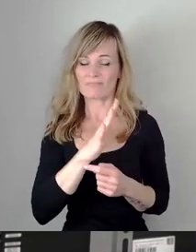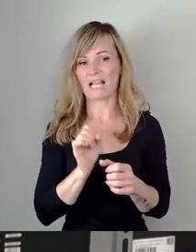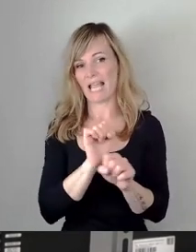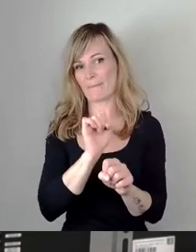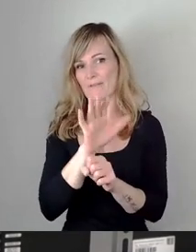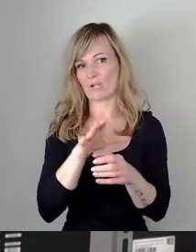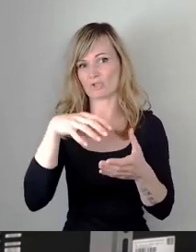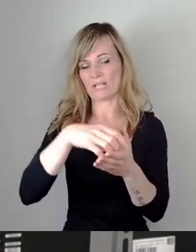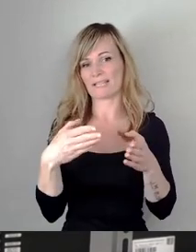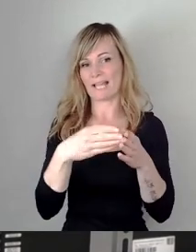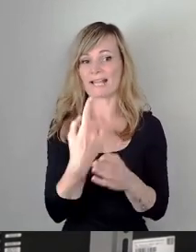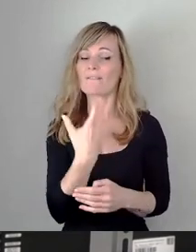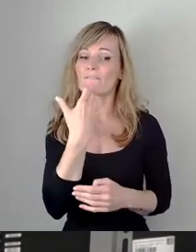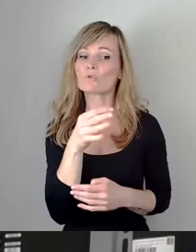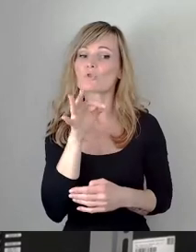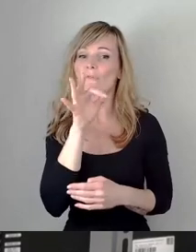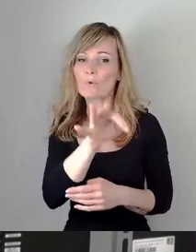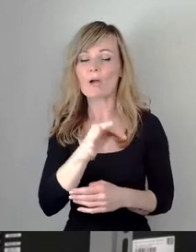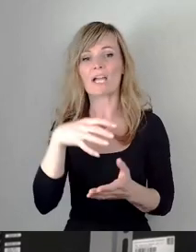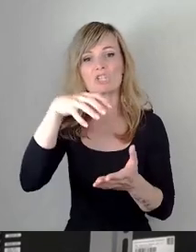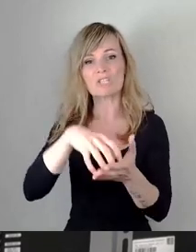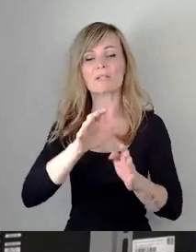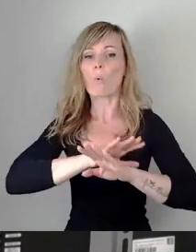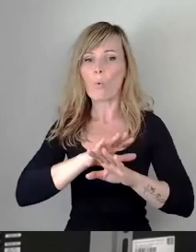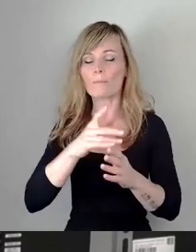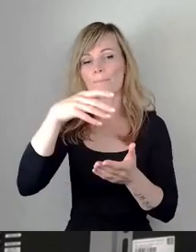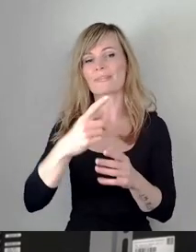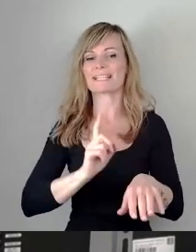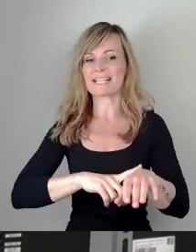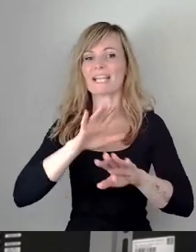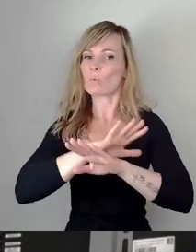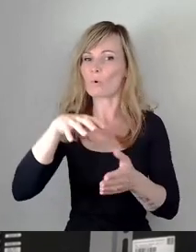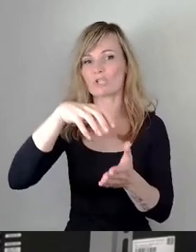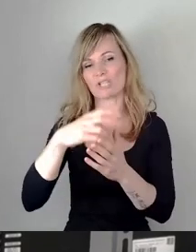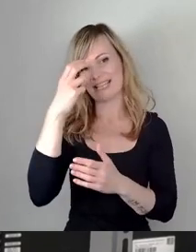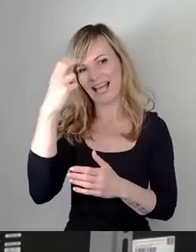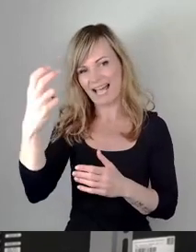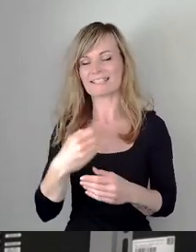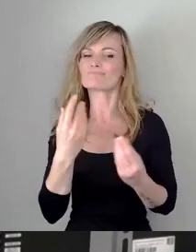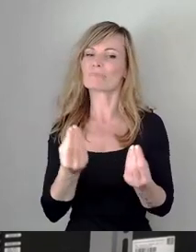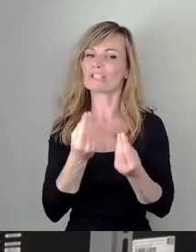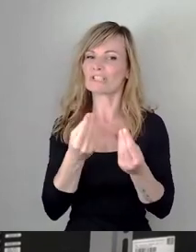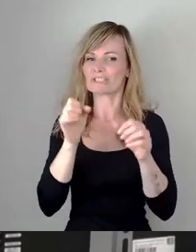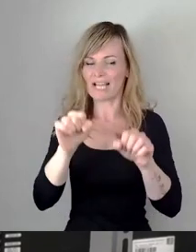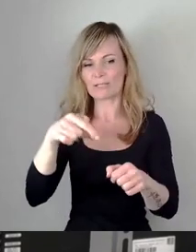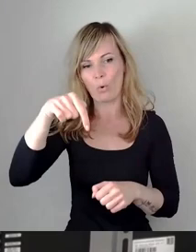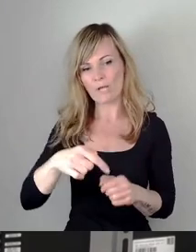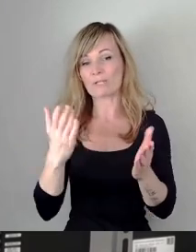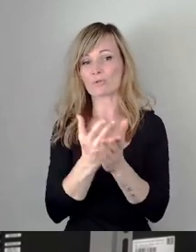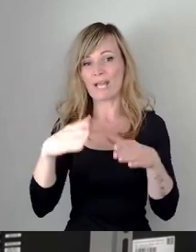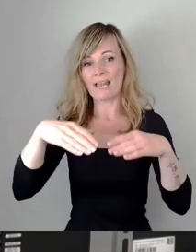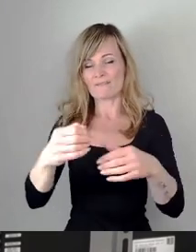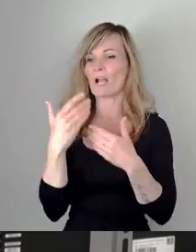ihm, dass er die Zeit ohne Stadtrat genießen kann. Heute fängt es schon damit an und ich grüße ihn herzlich von hier.